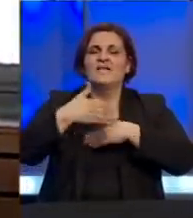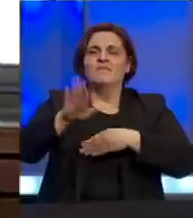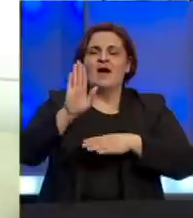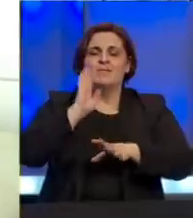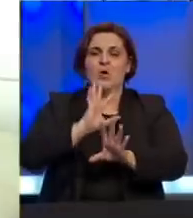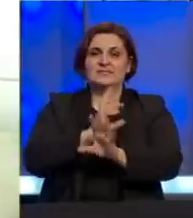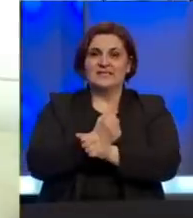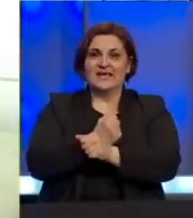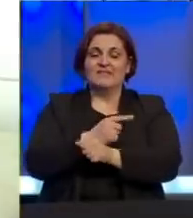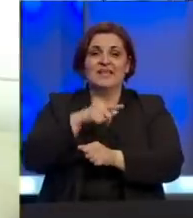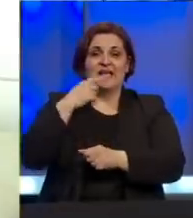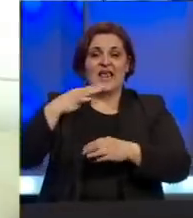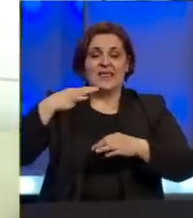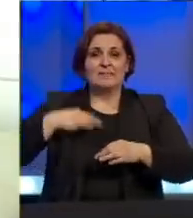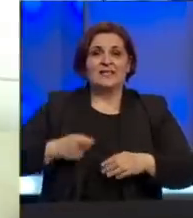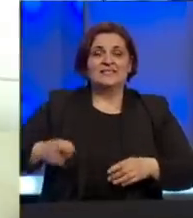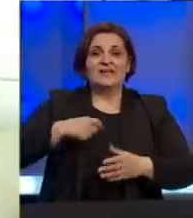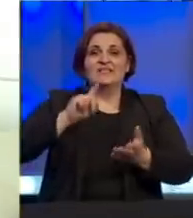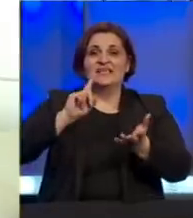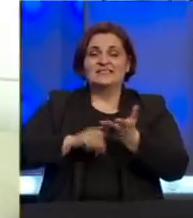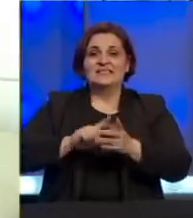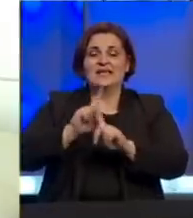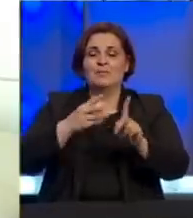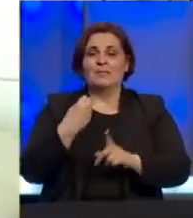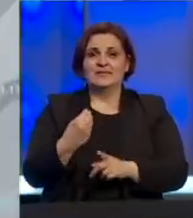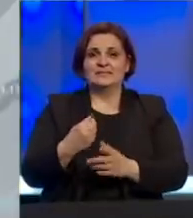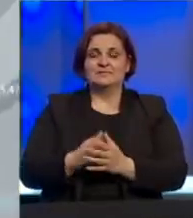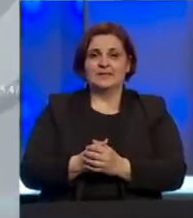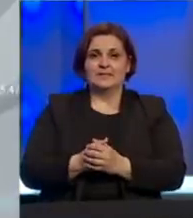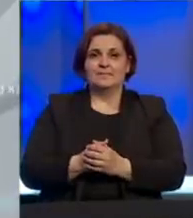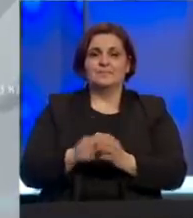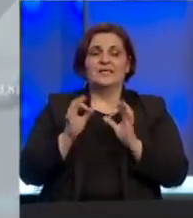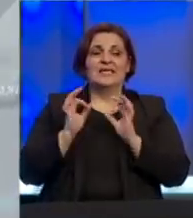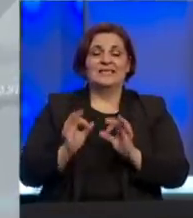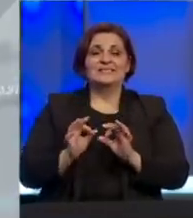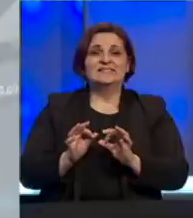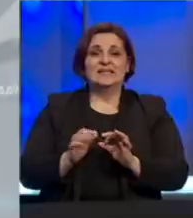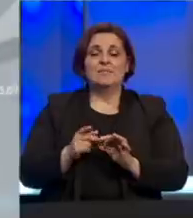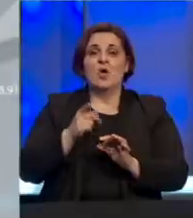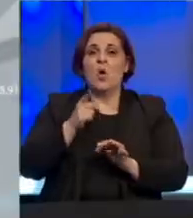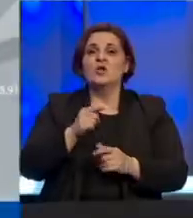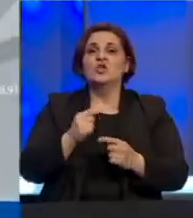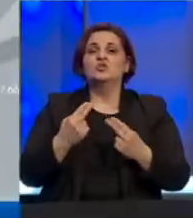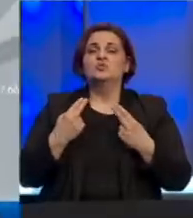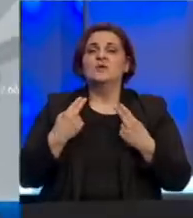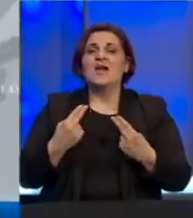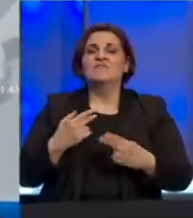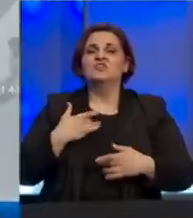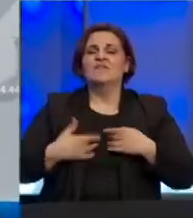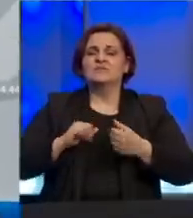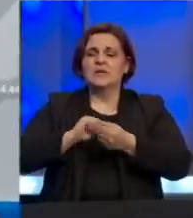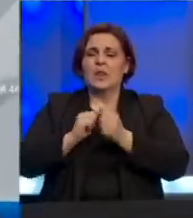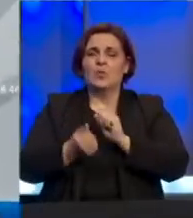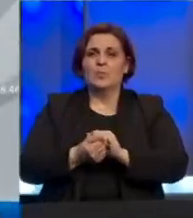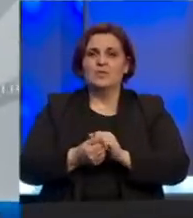BiH, napominje predsjednica Saveza sindikata Republike Srpske. Sigurno je da oni sadobili i najvažniju profesionalnu bitku